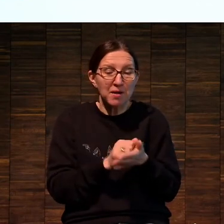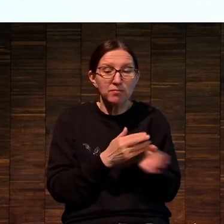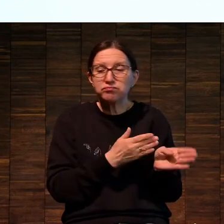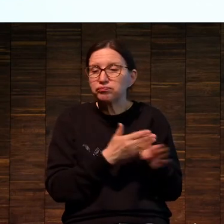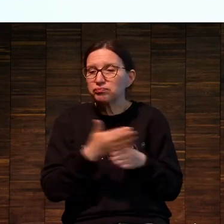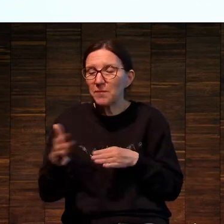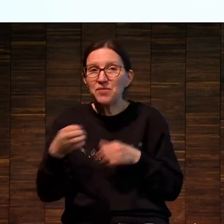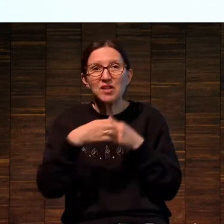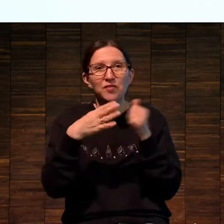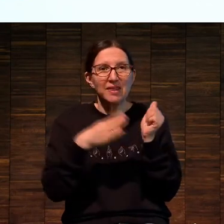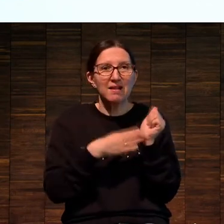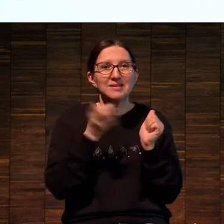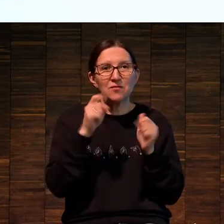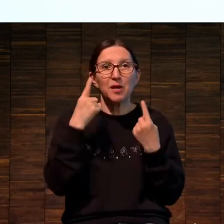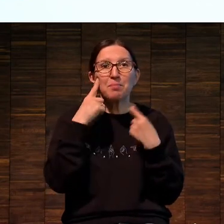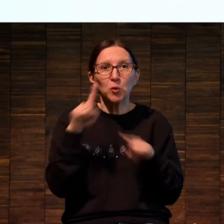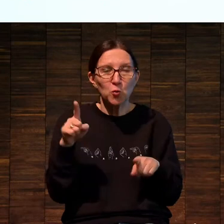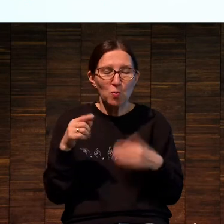веке придумали